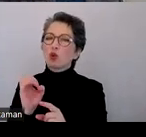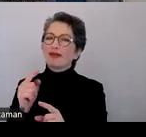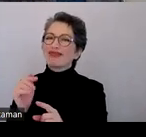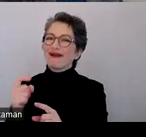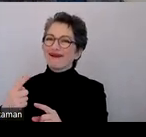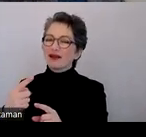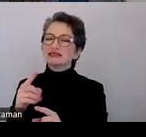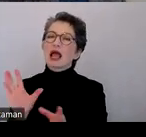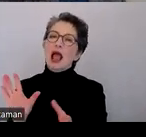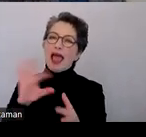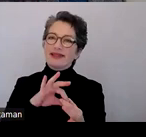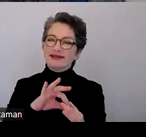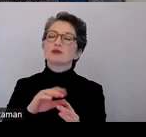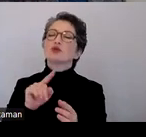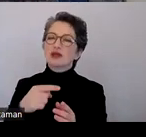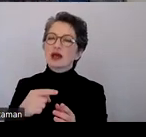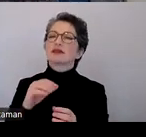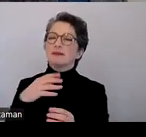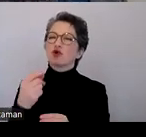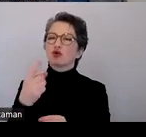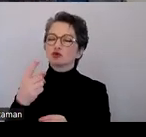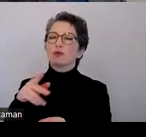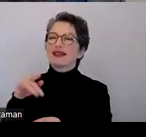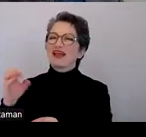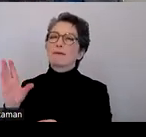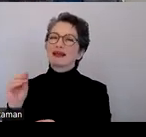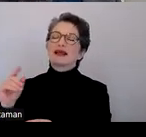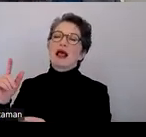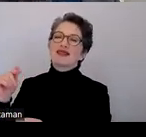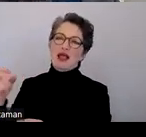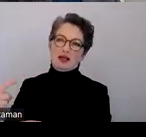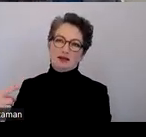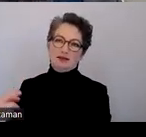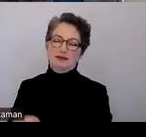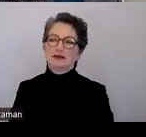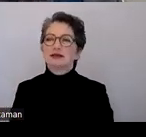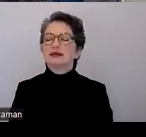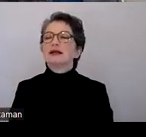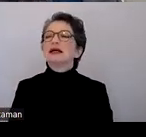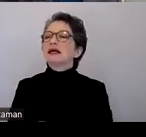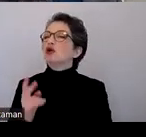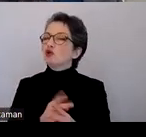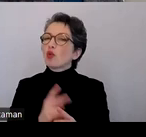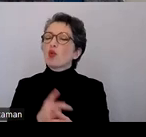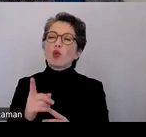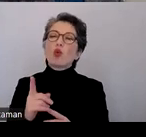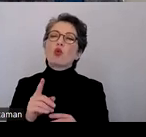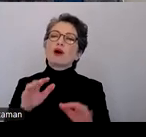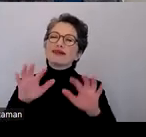getaggtes PDF zu bekommen. So, wir sind immer noch bei strukturierten Texten und Formularen.